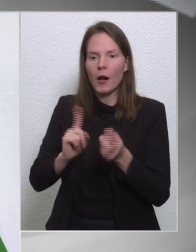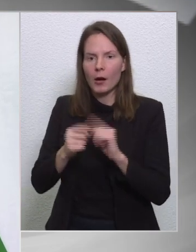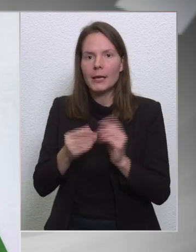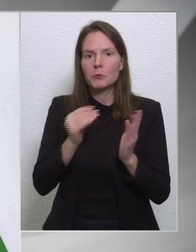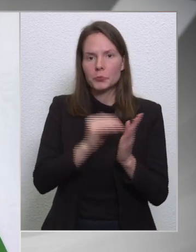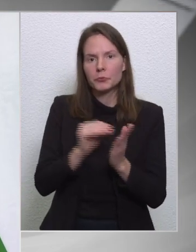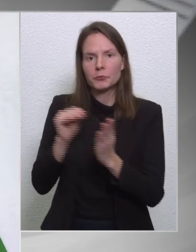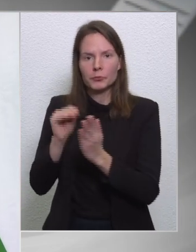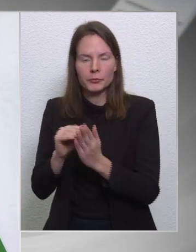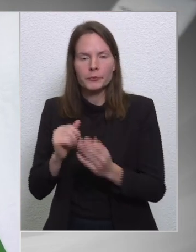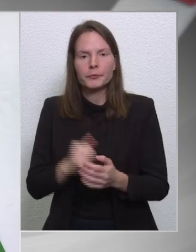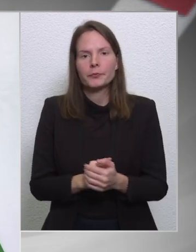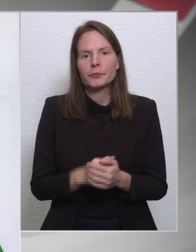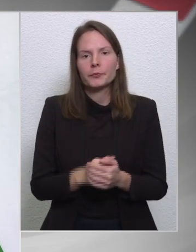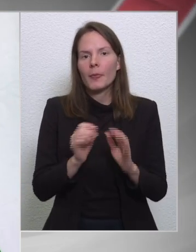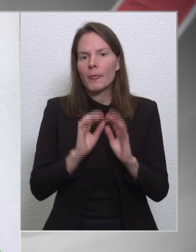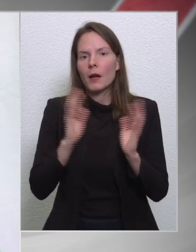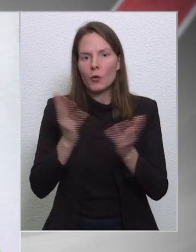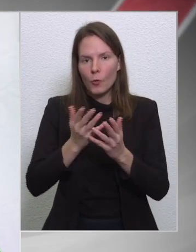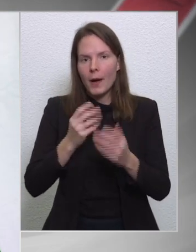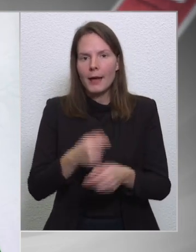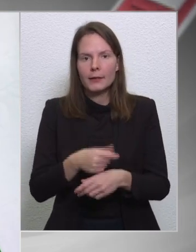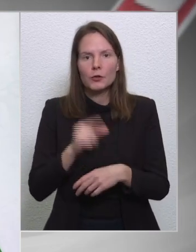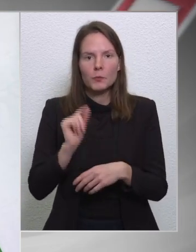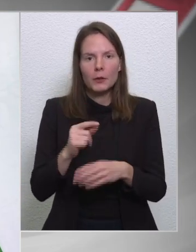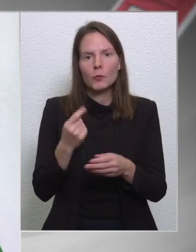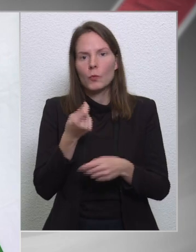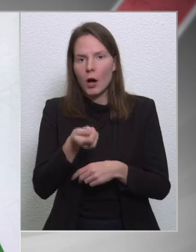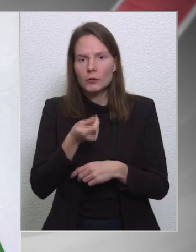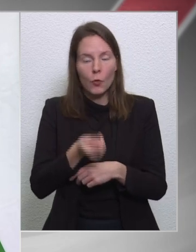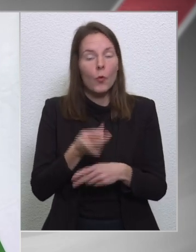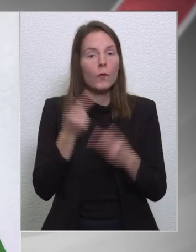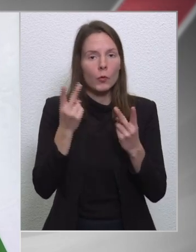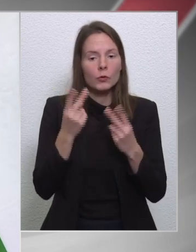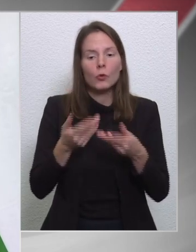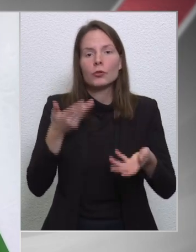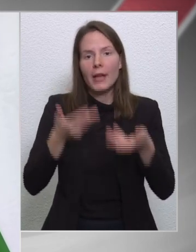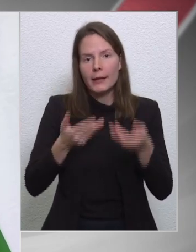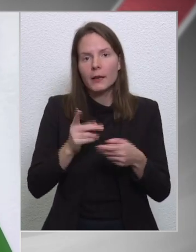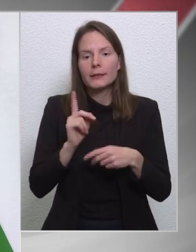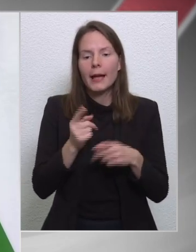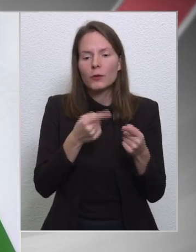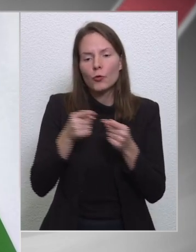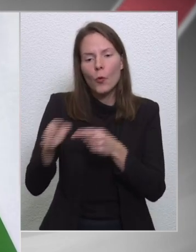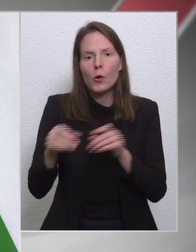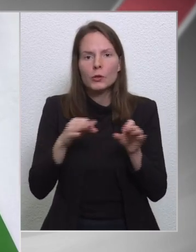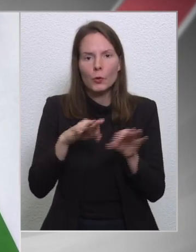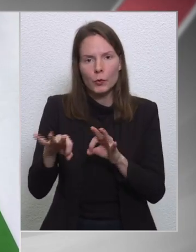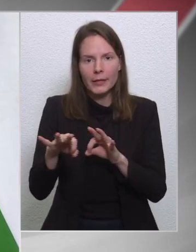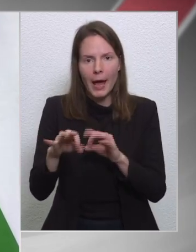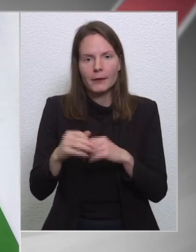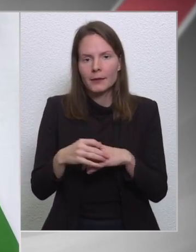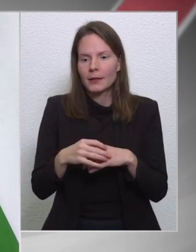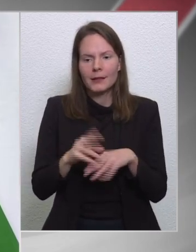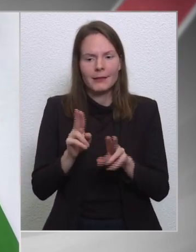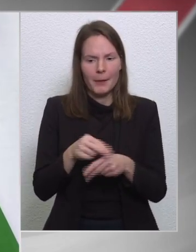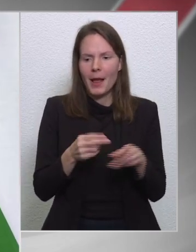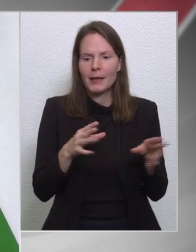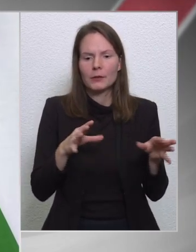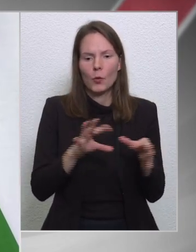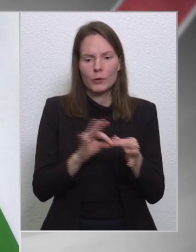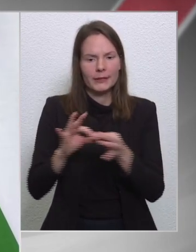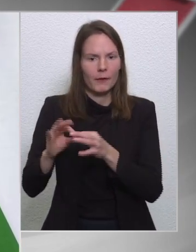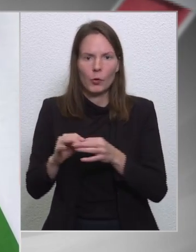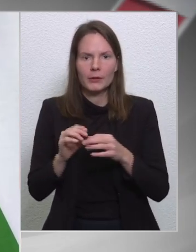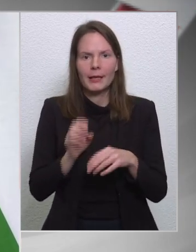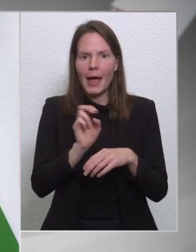globális mi umadó, nagyon fontos, tárgyaljuk meg, de különböző ügyeket az Európai Unió működésének az alapvető szabálya, hogy nem lehet és